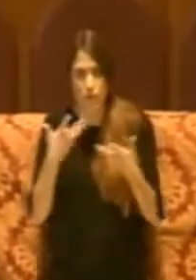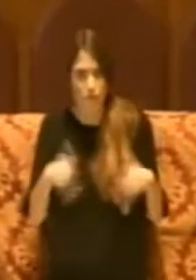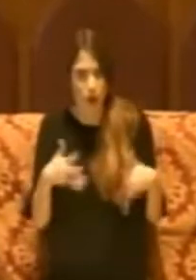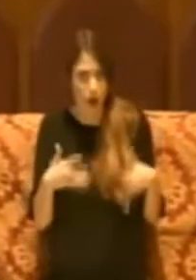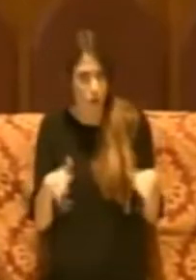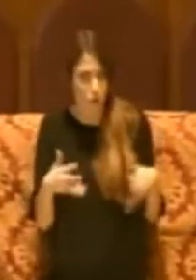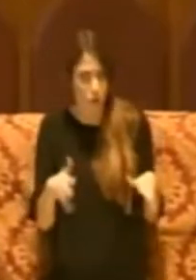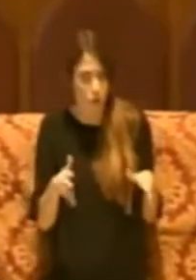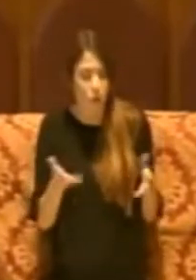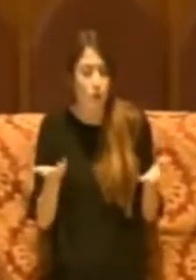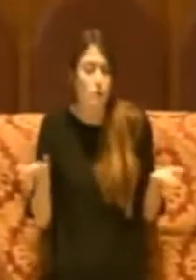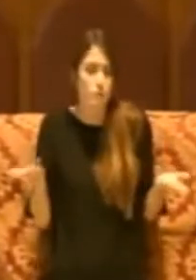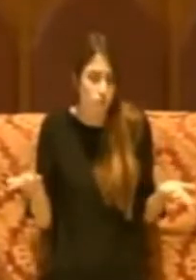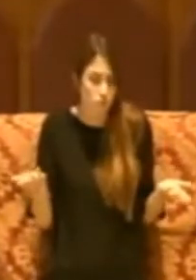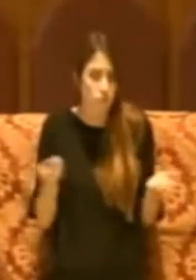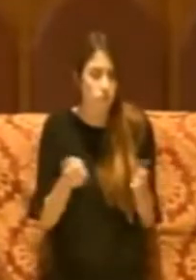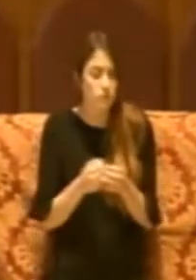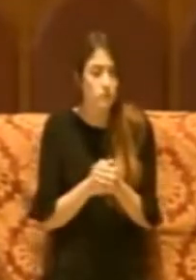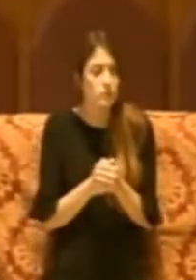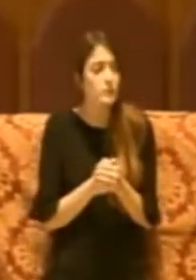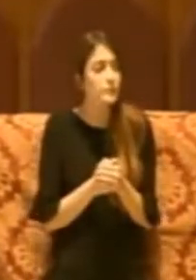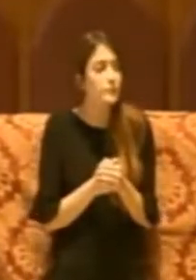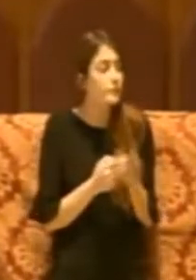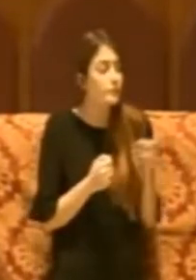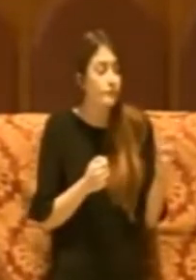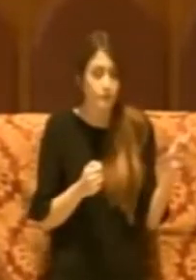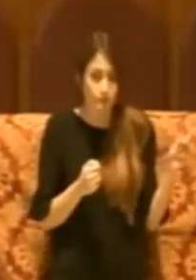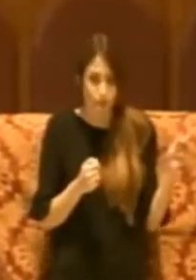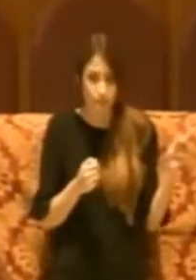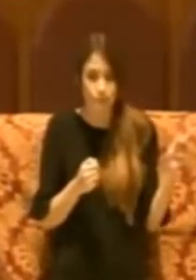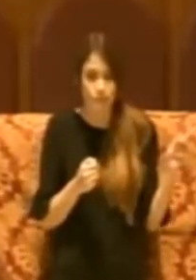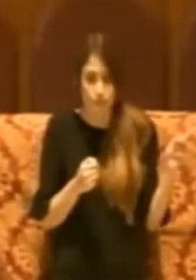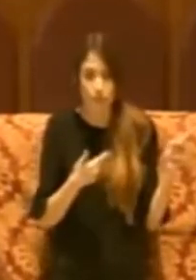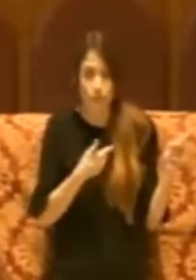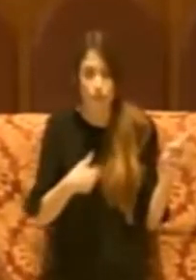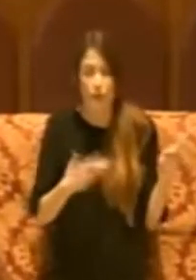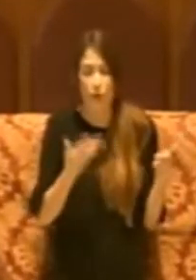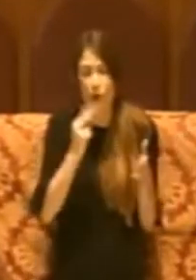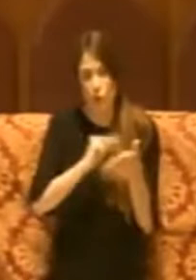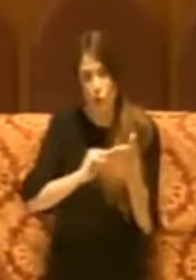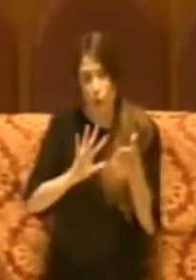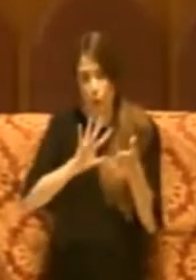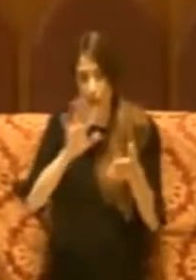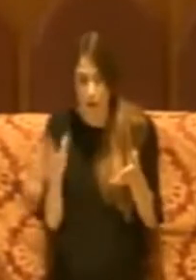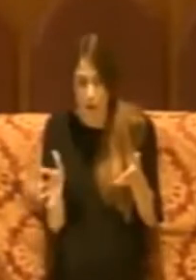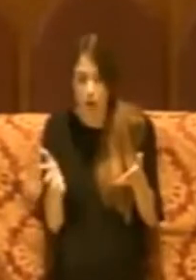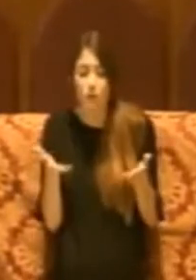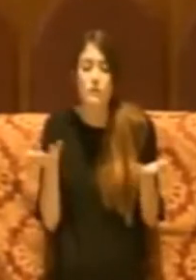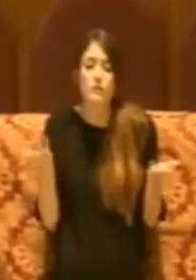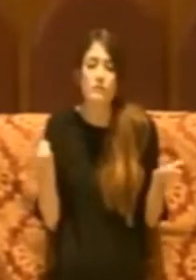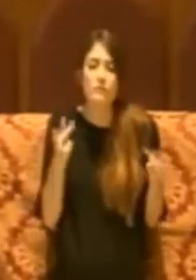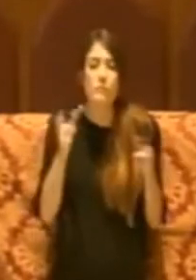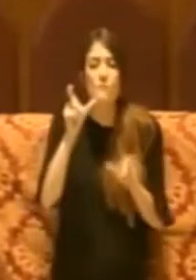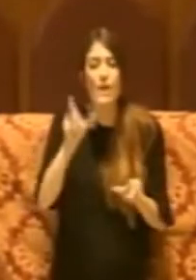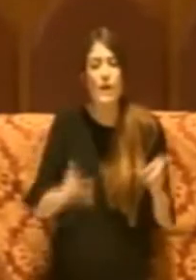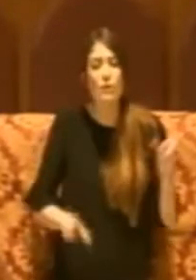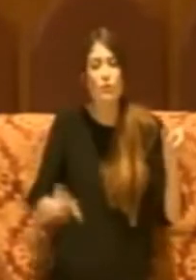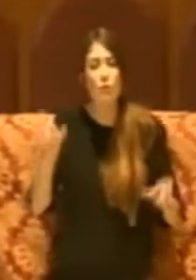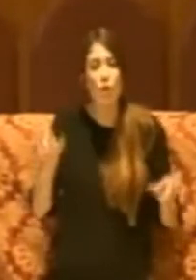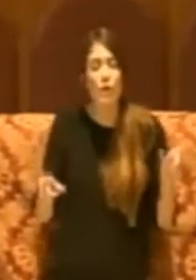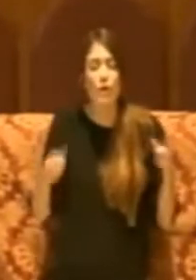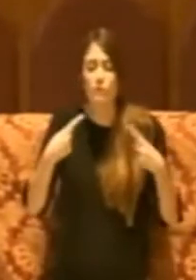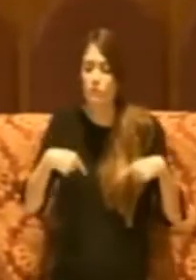per cui vorrei sottolineare un altro fatto che noi abbiamo assicurato